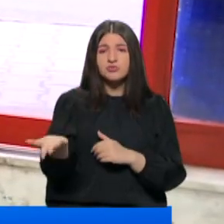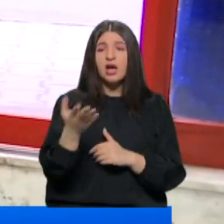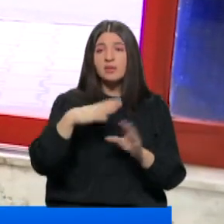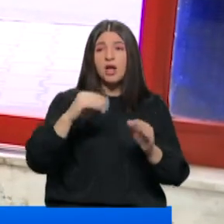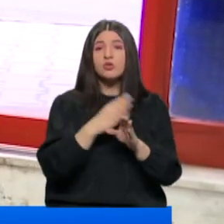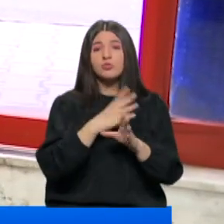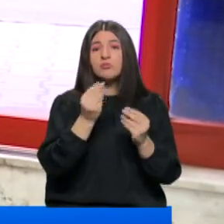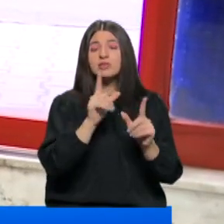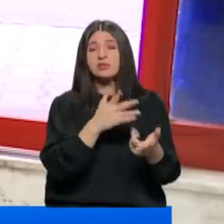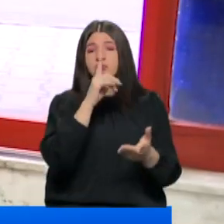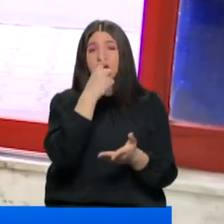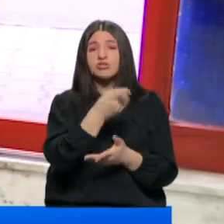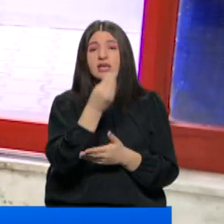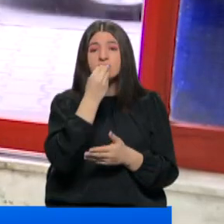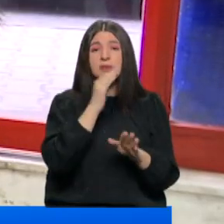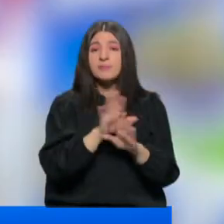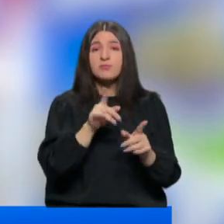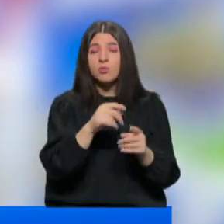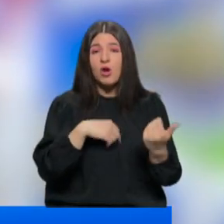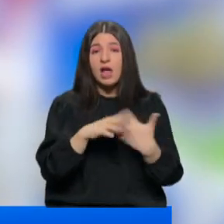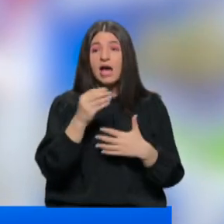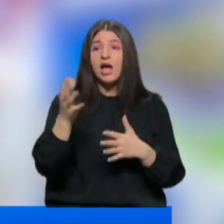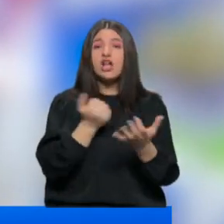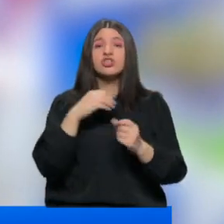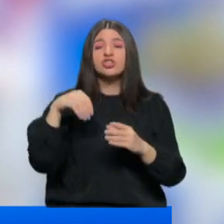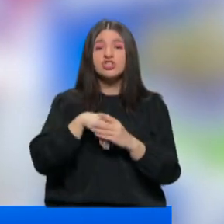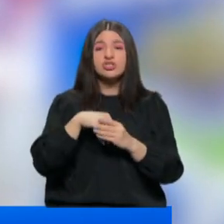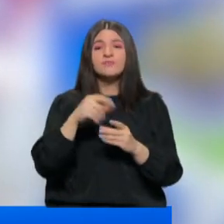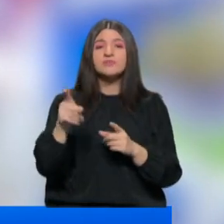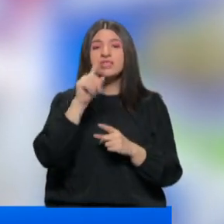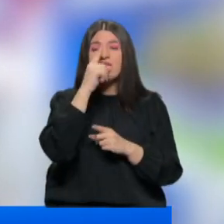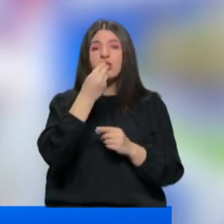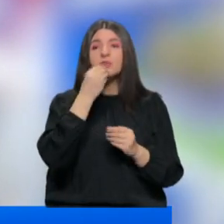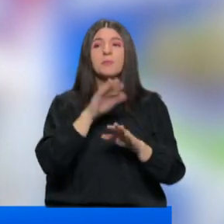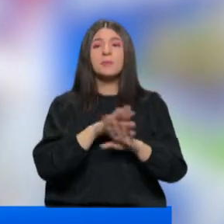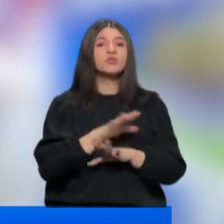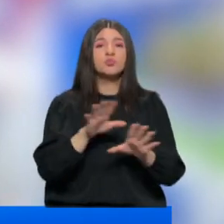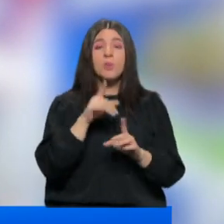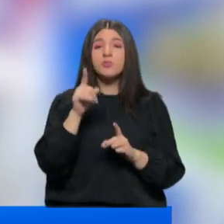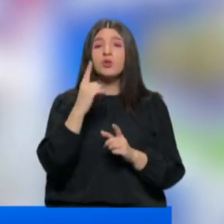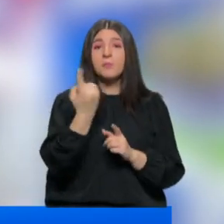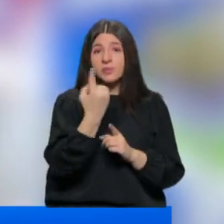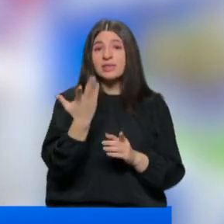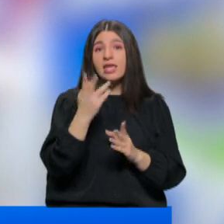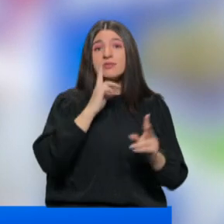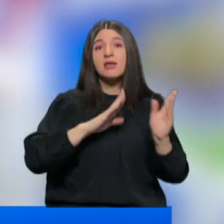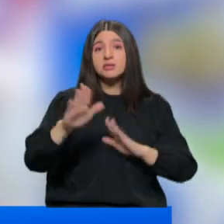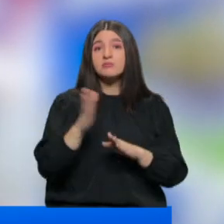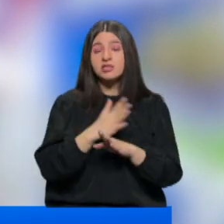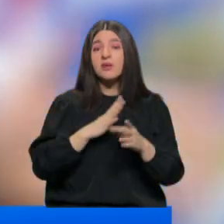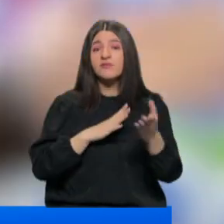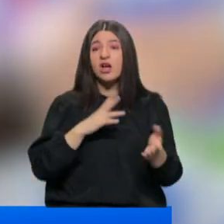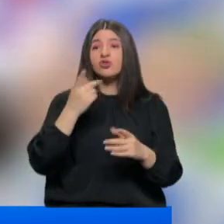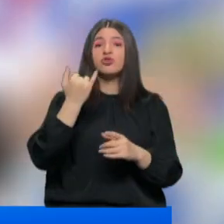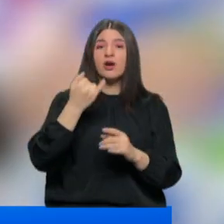her üründe olması lazım. Sadece yiyecekle bitmiyor bu durum. Tüketici için alışveriş sadece gıdayla bitmiyor. Bunun bir de temizlik ürünleri var.